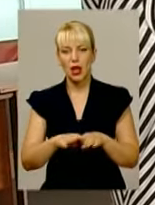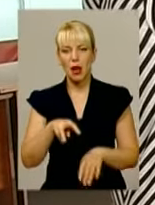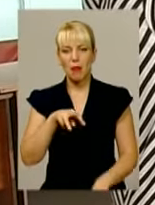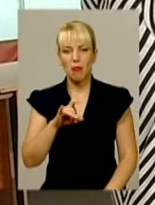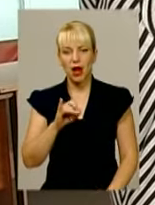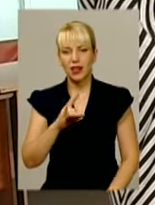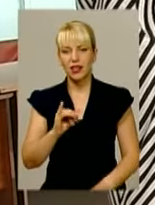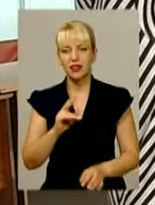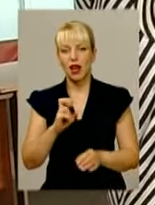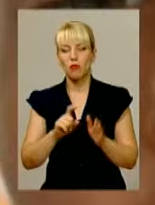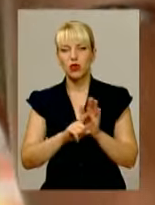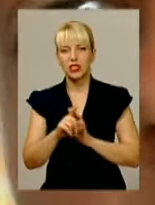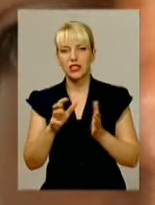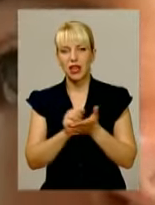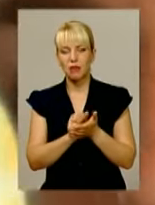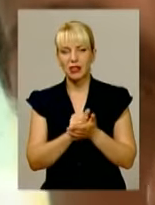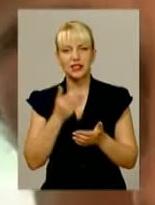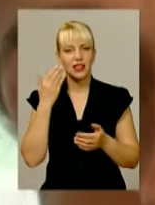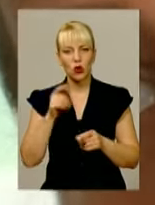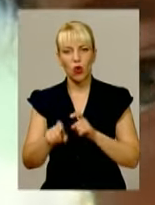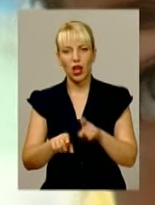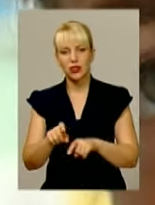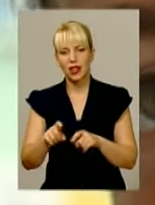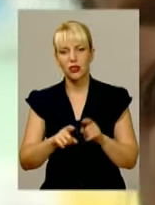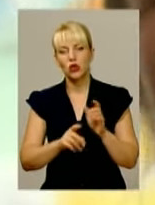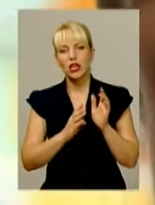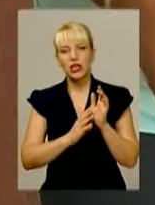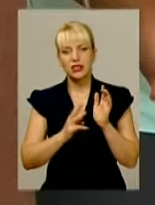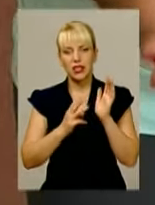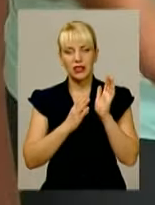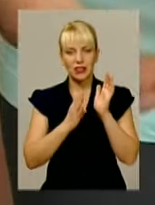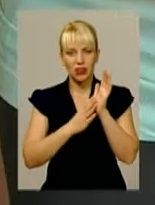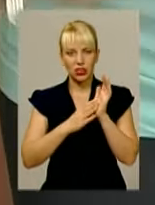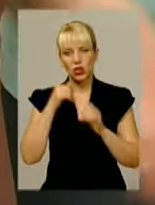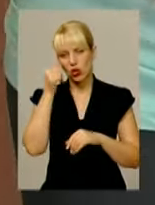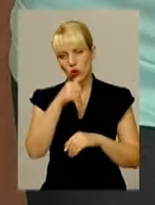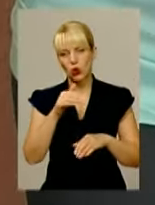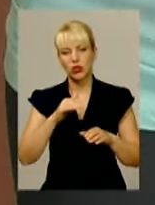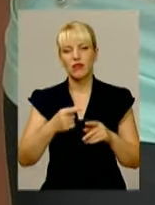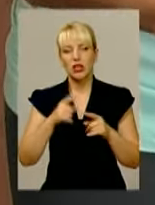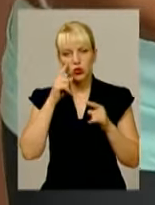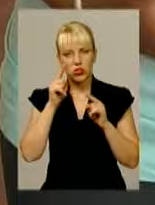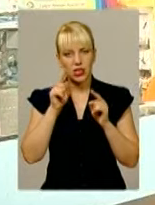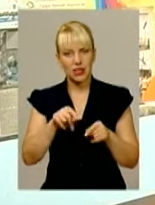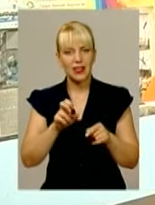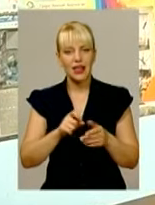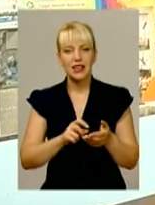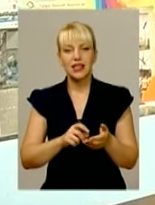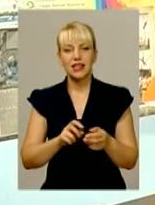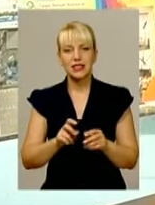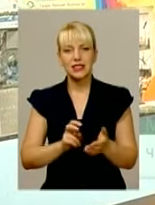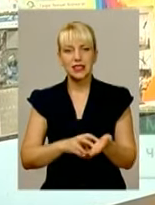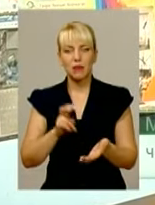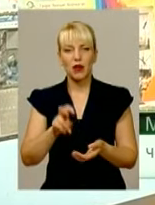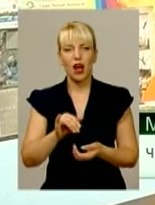розпочала займатися легкою атлетикою з 11-річного віку. Після трьох років постійних тренувань зосередилася на стрибках у довжину. Нарешті десь